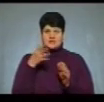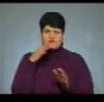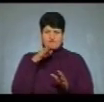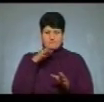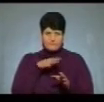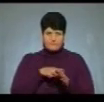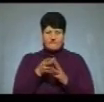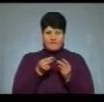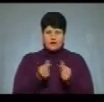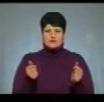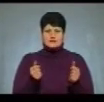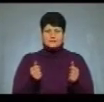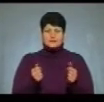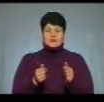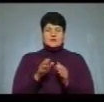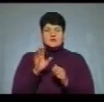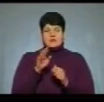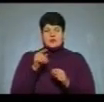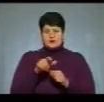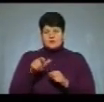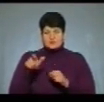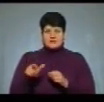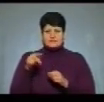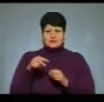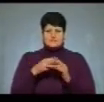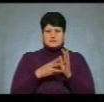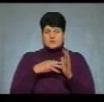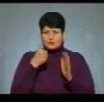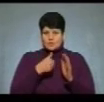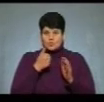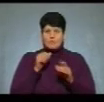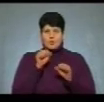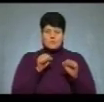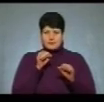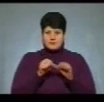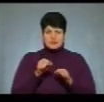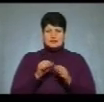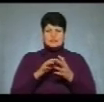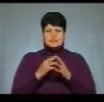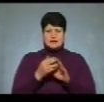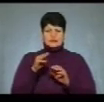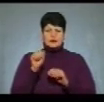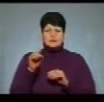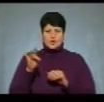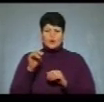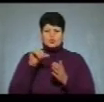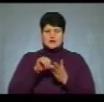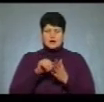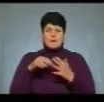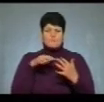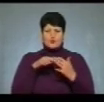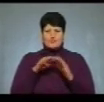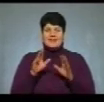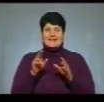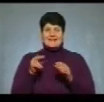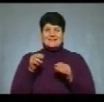Чотирьох осіб, 28 червня 2017 року побили жителя села Татаринці Лановецького району, учасника бойових дій Олександра Цюха